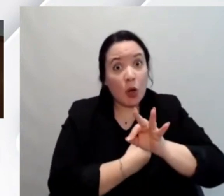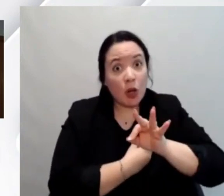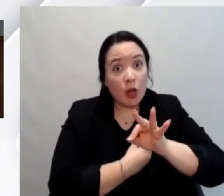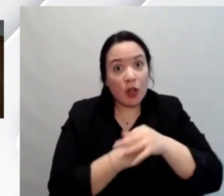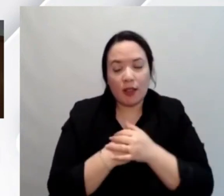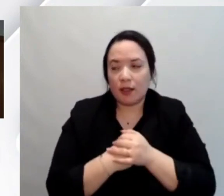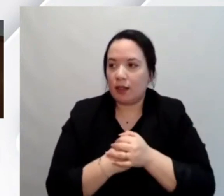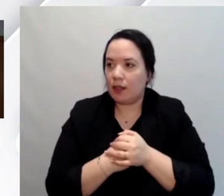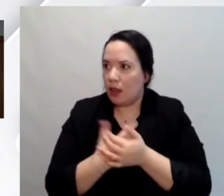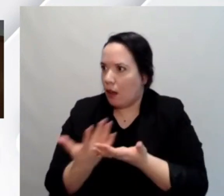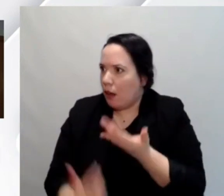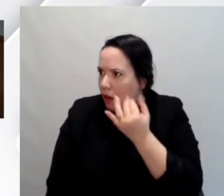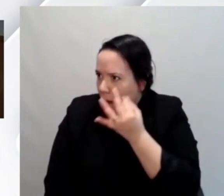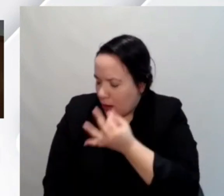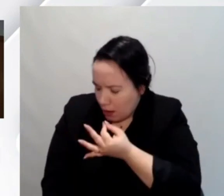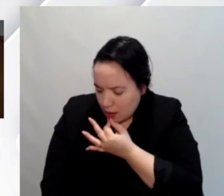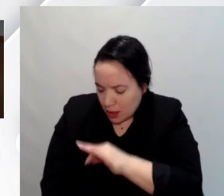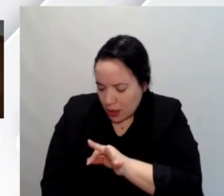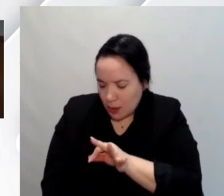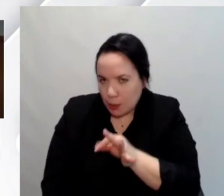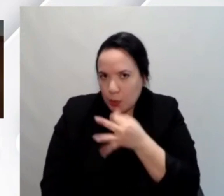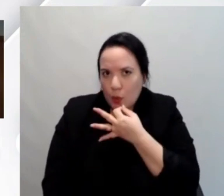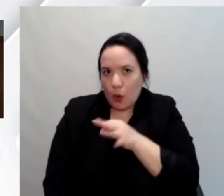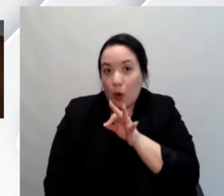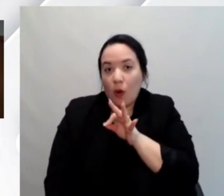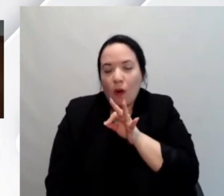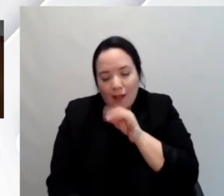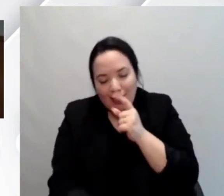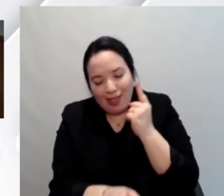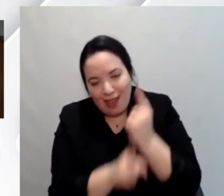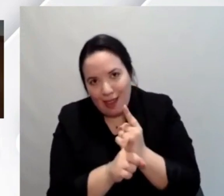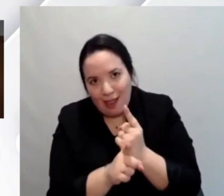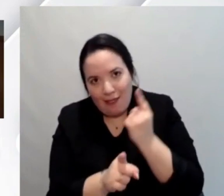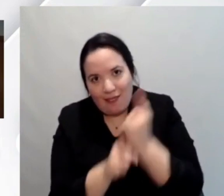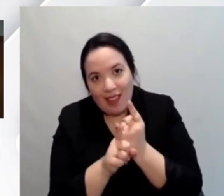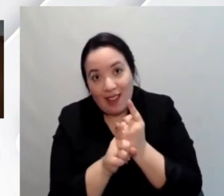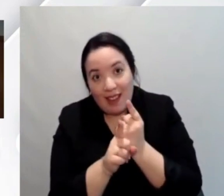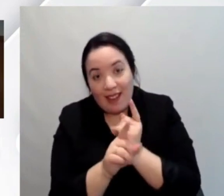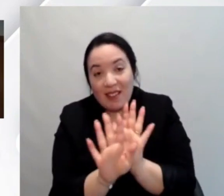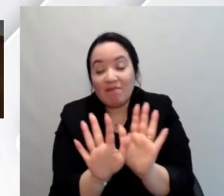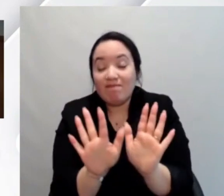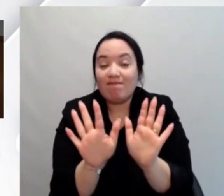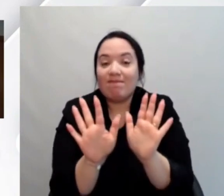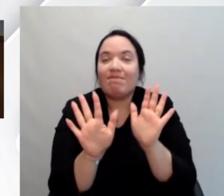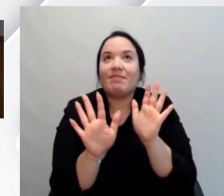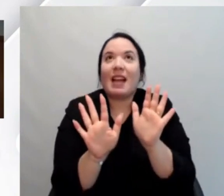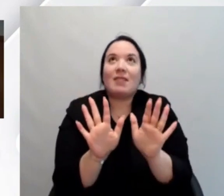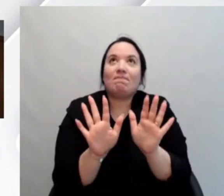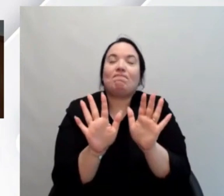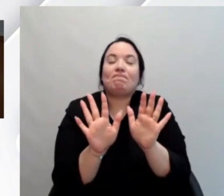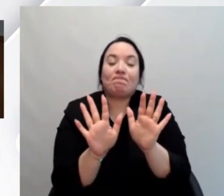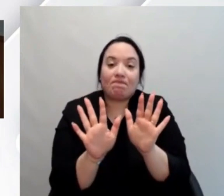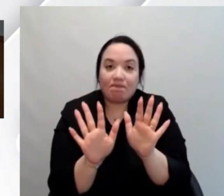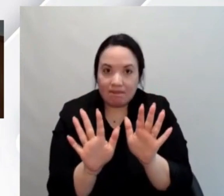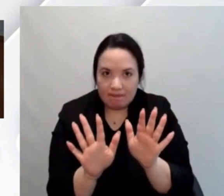assolutamente non solo si può fare ma si deve fare però prima di come dire trattare